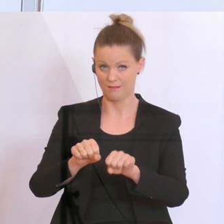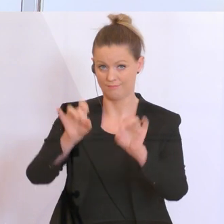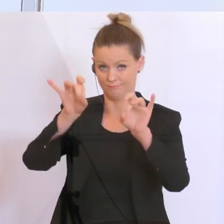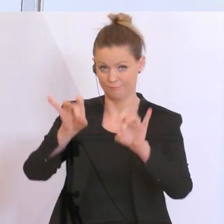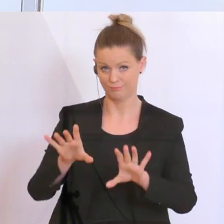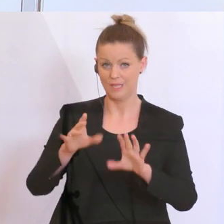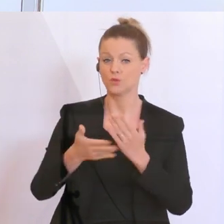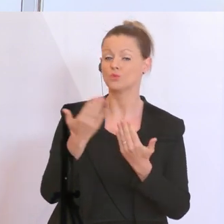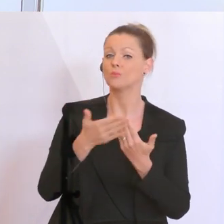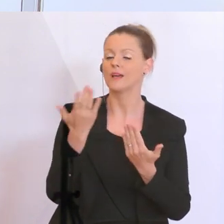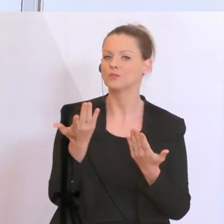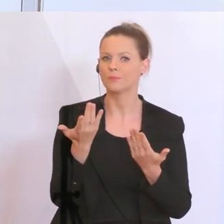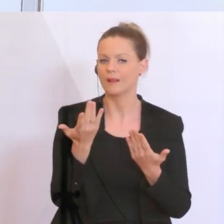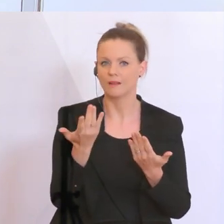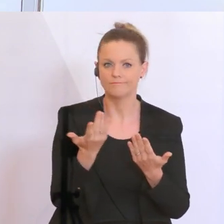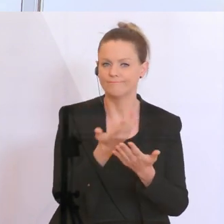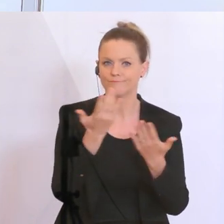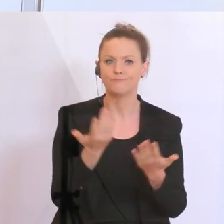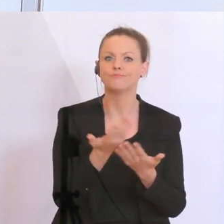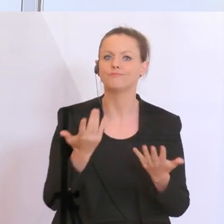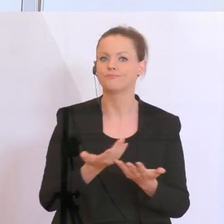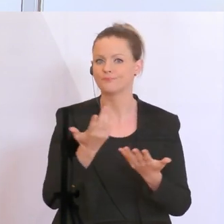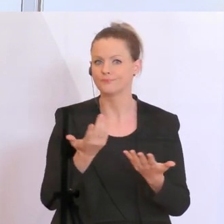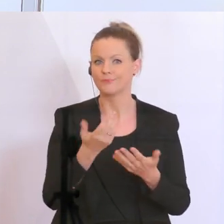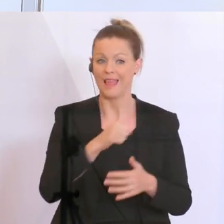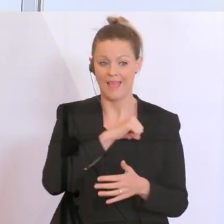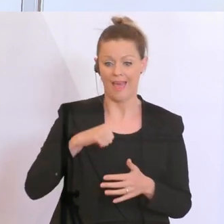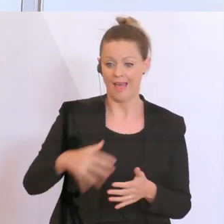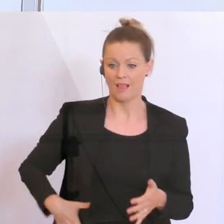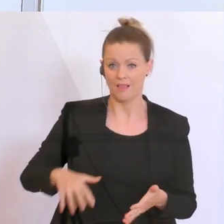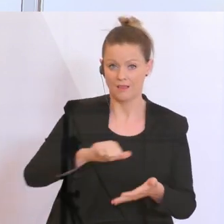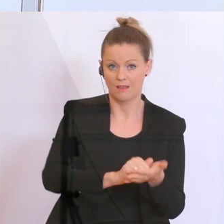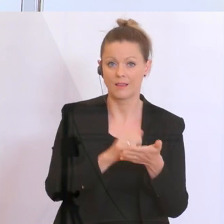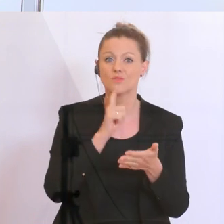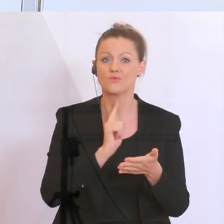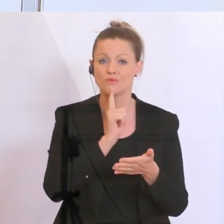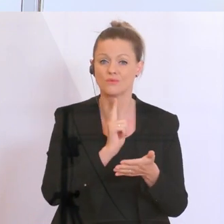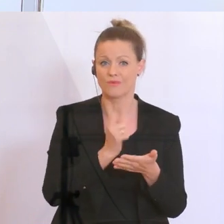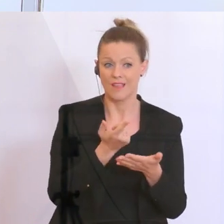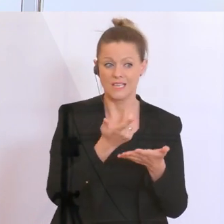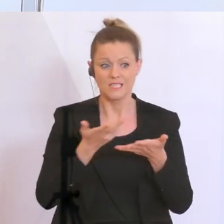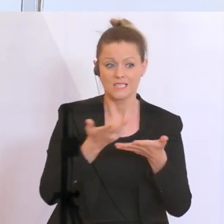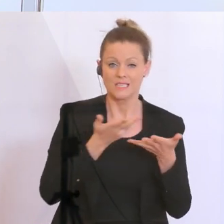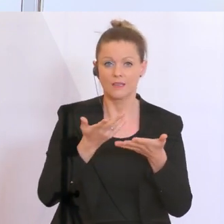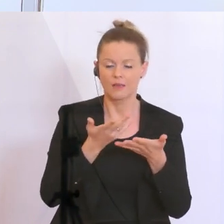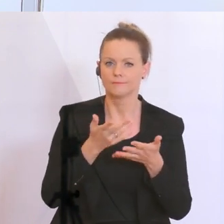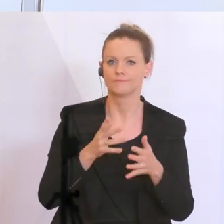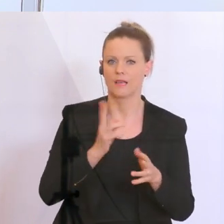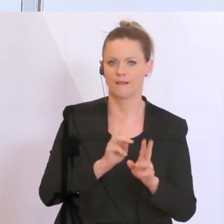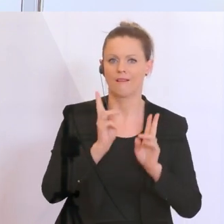jemand zu sehr in das Eigenkapital hineingehen muss. Mit der 100-prozentigen Haftung